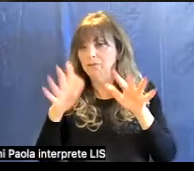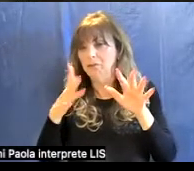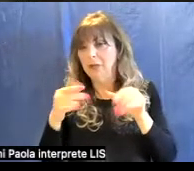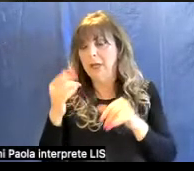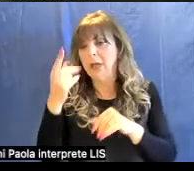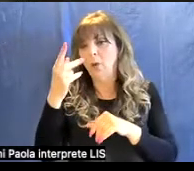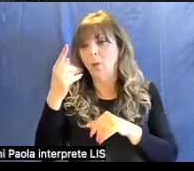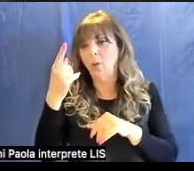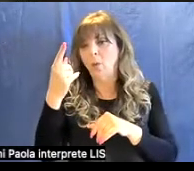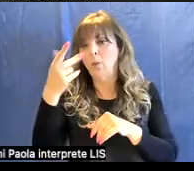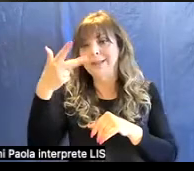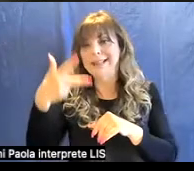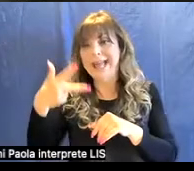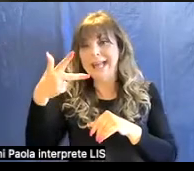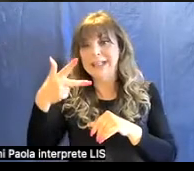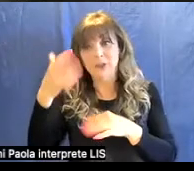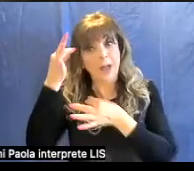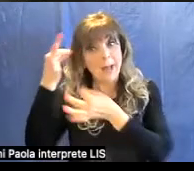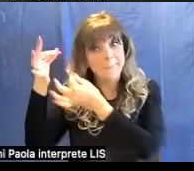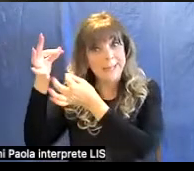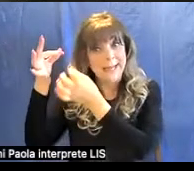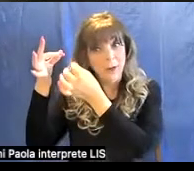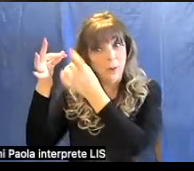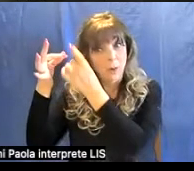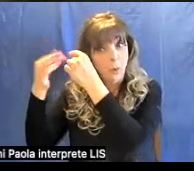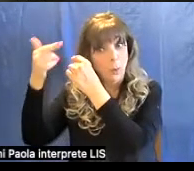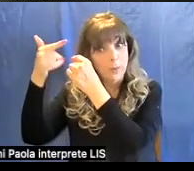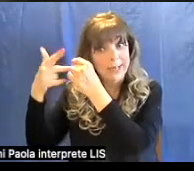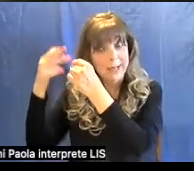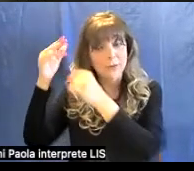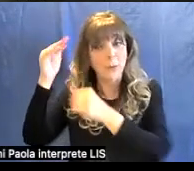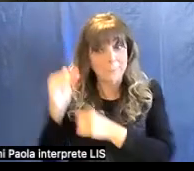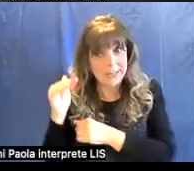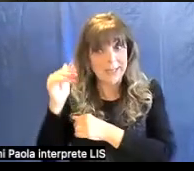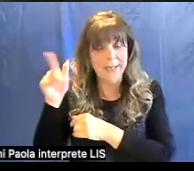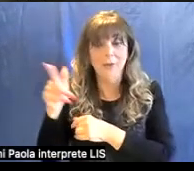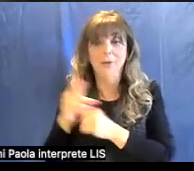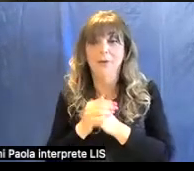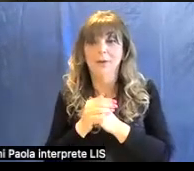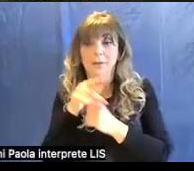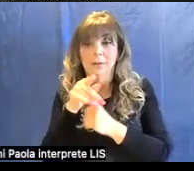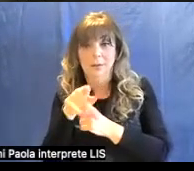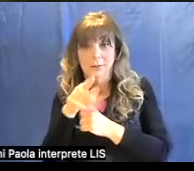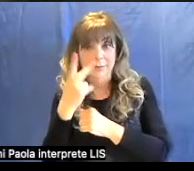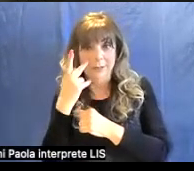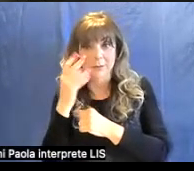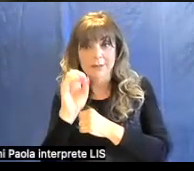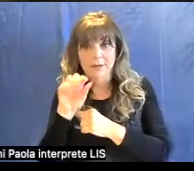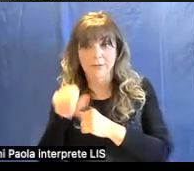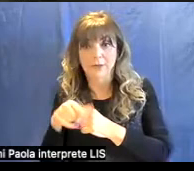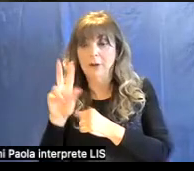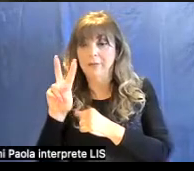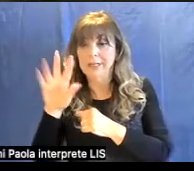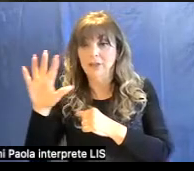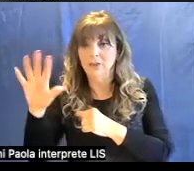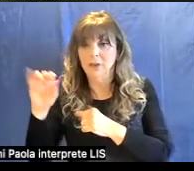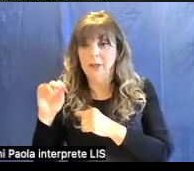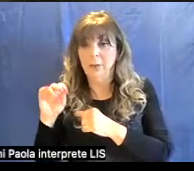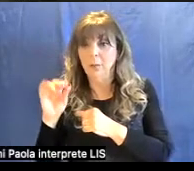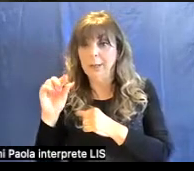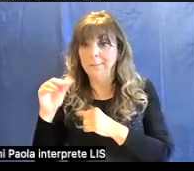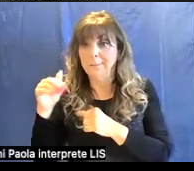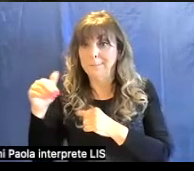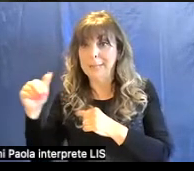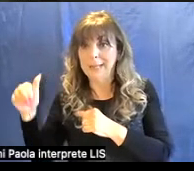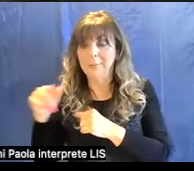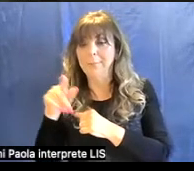terzo di un capello, sono circa 30 micrometri e ci facciamo